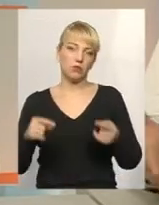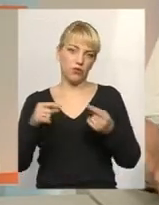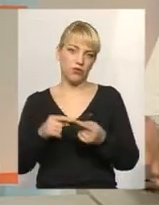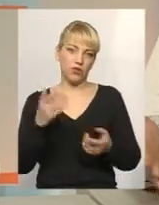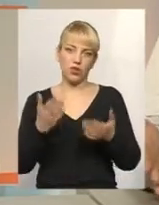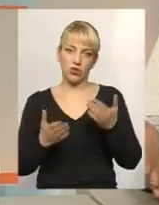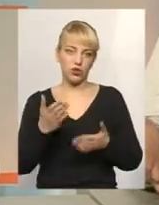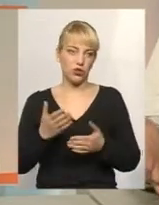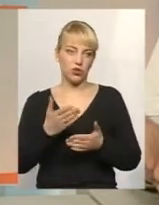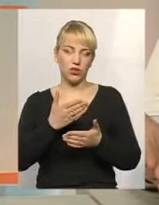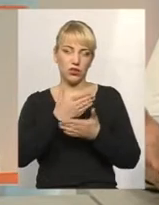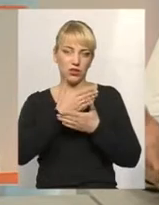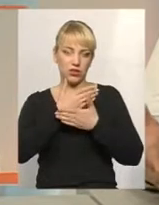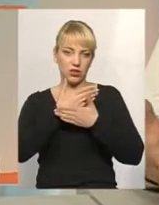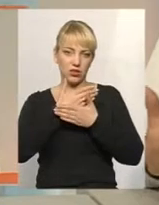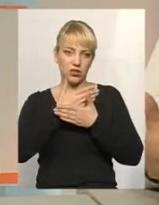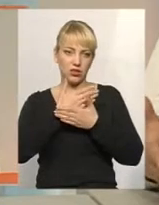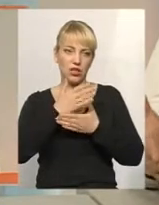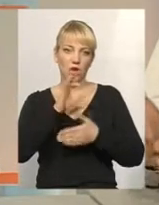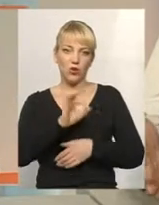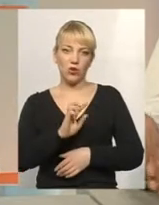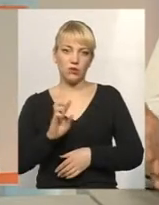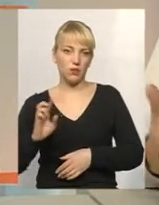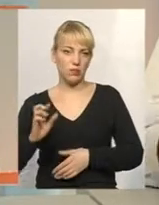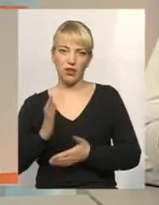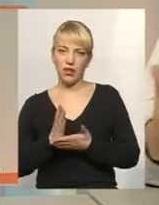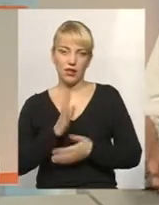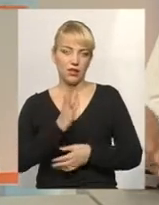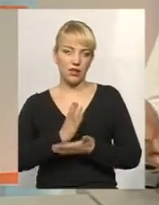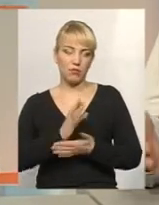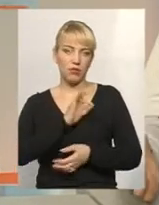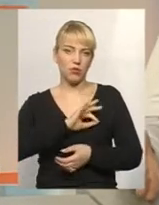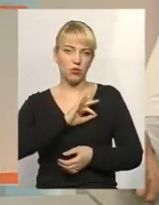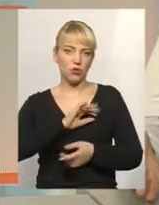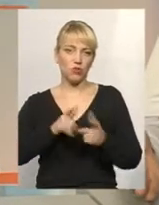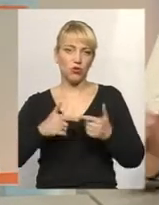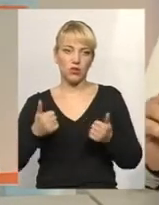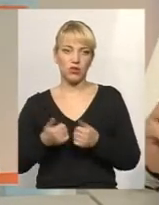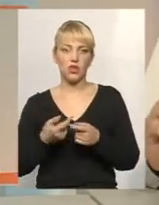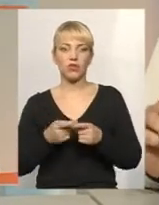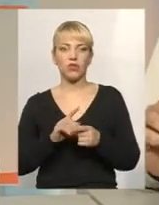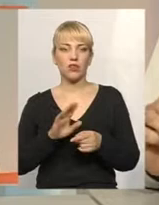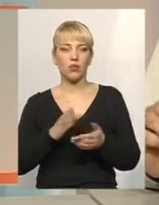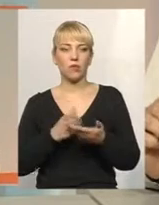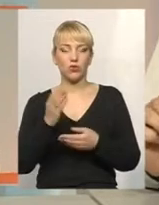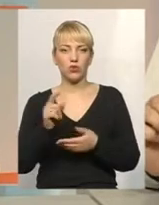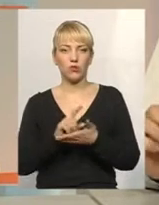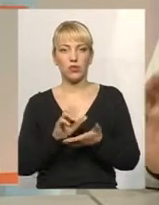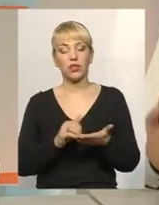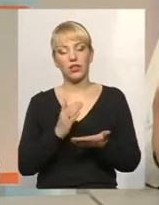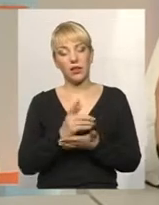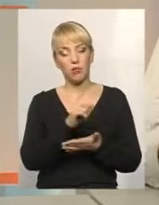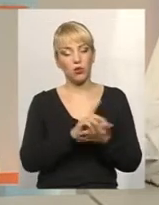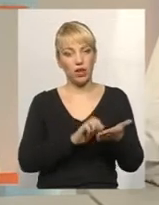якщо ОСББ не є прибутковою організацією, воно не сплочує податки. Є там певний перелік податків, які